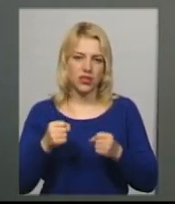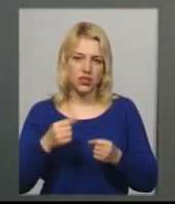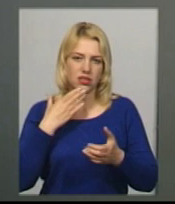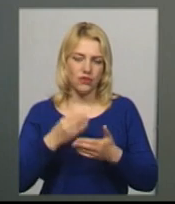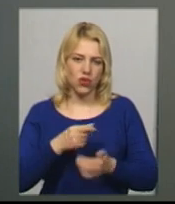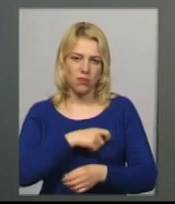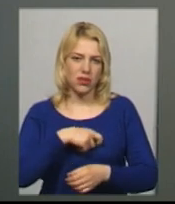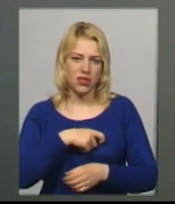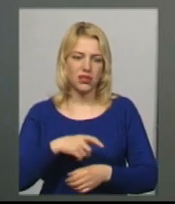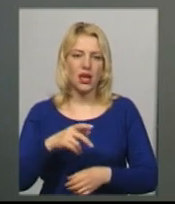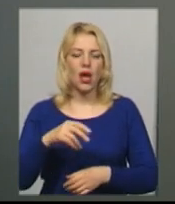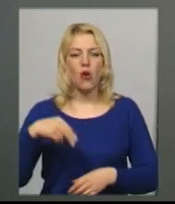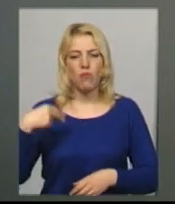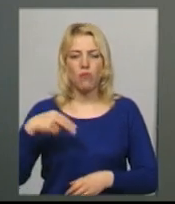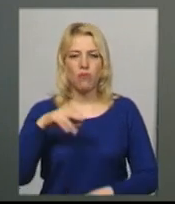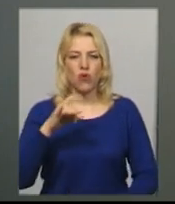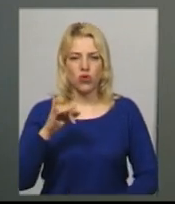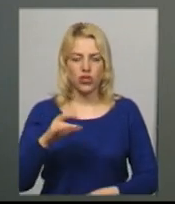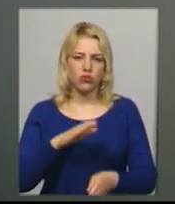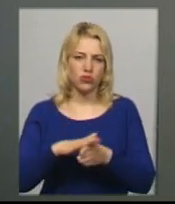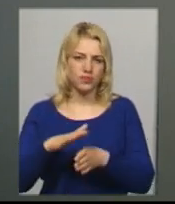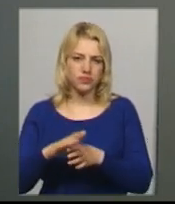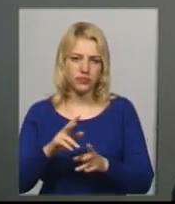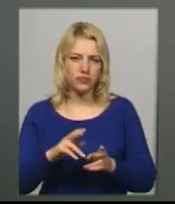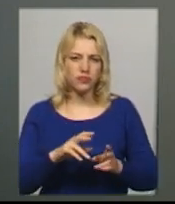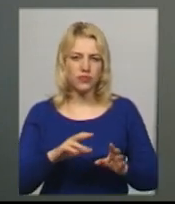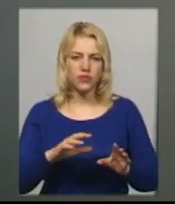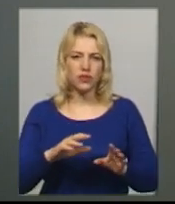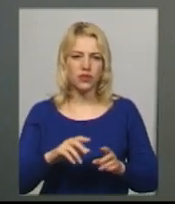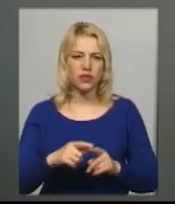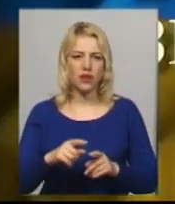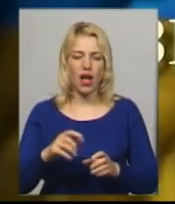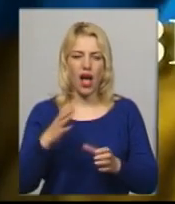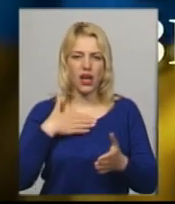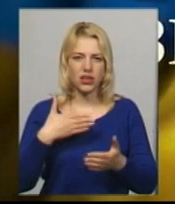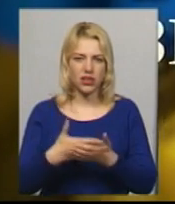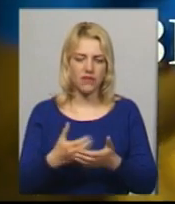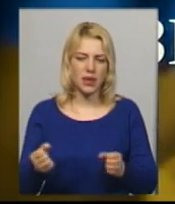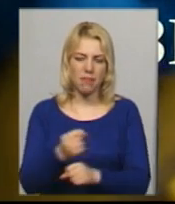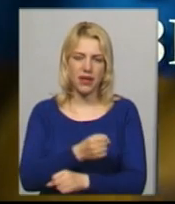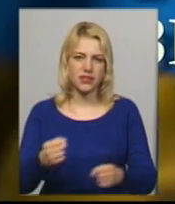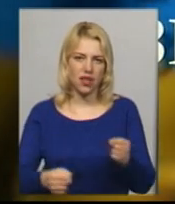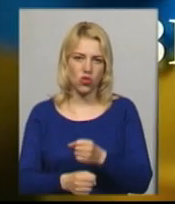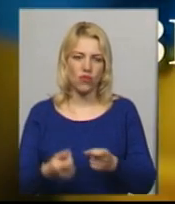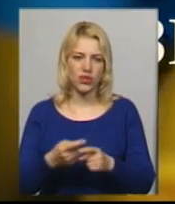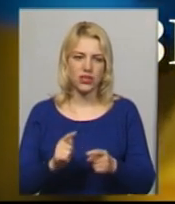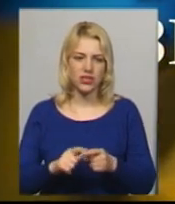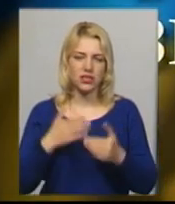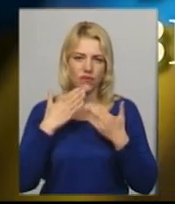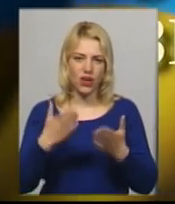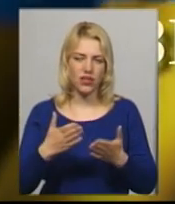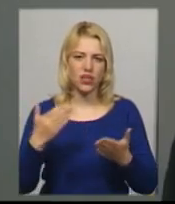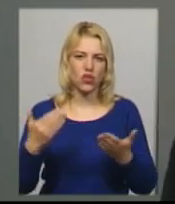Порошенка кують незворотня. Він робить активні перестановки. Це відеозвернення новообраного президента